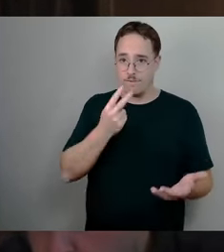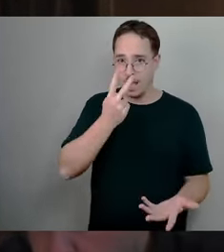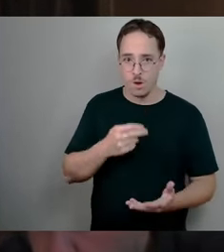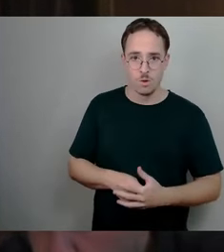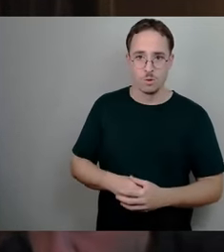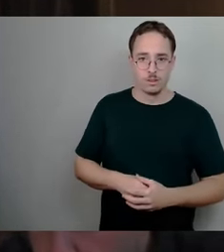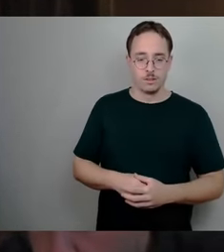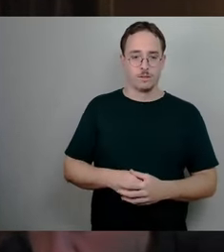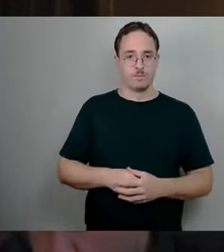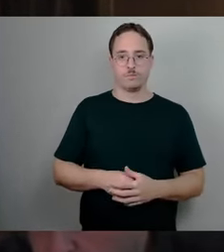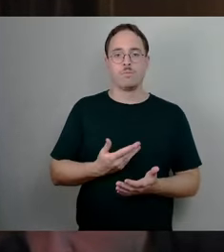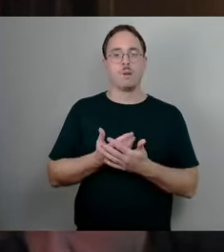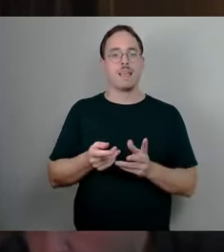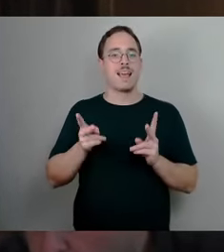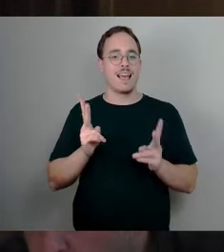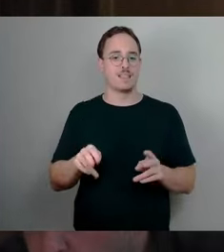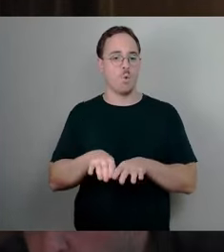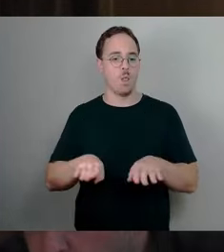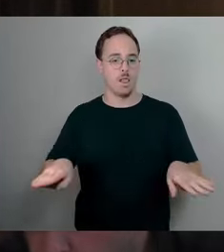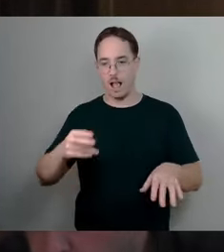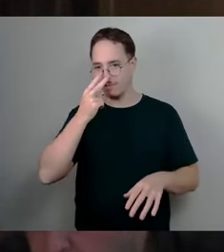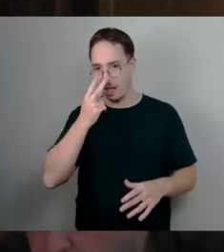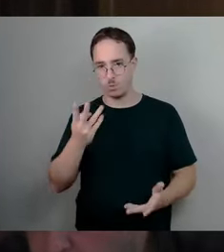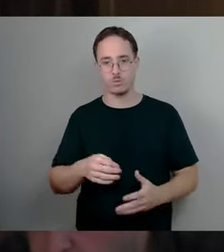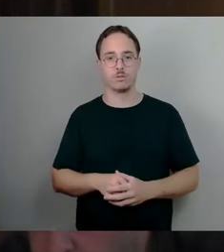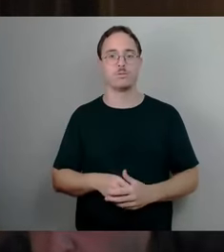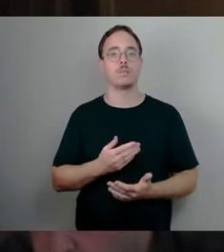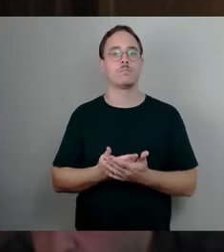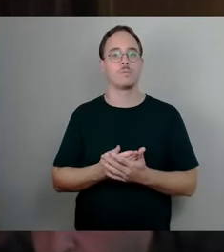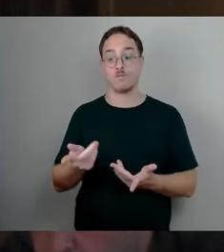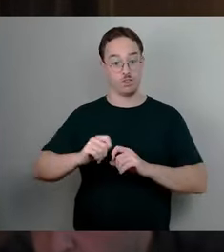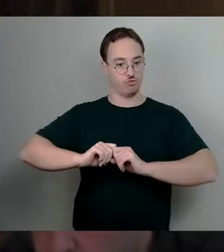verschickt wird, ohne dass es der Jugendhilfeausschuss beschlossen hat,